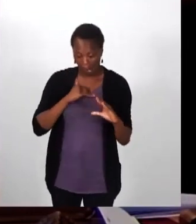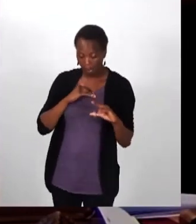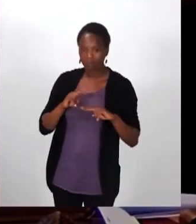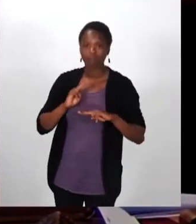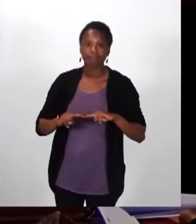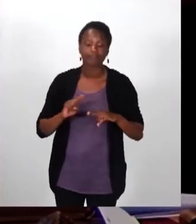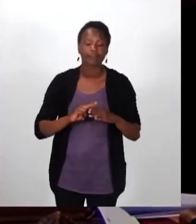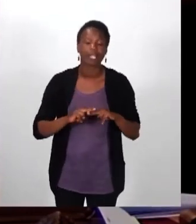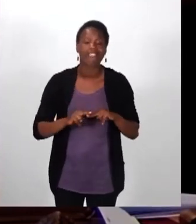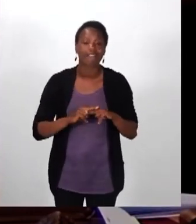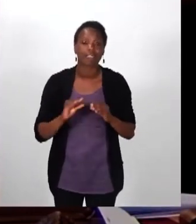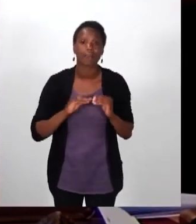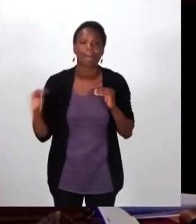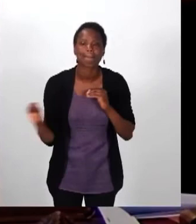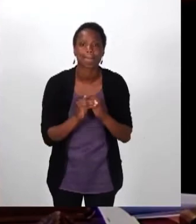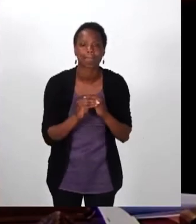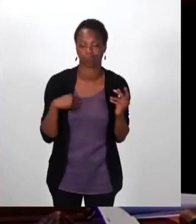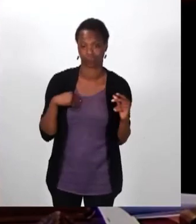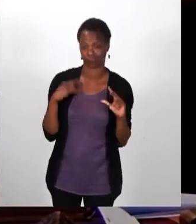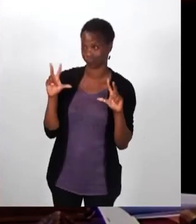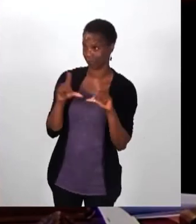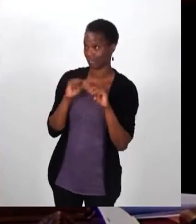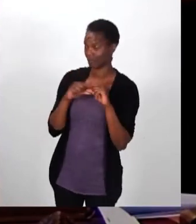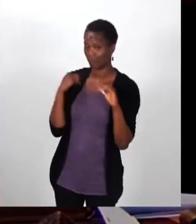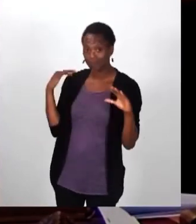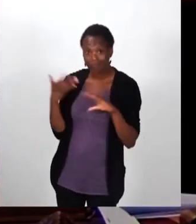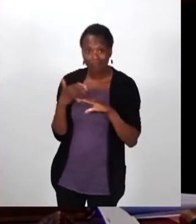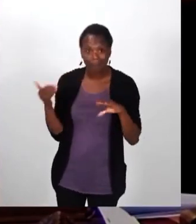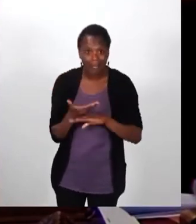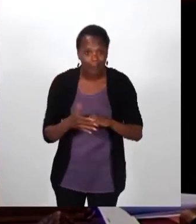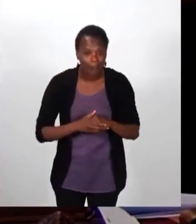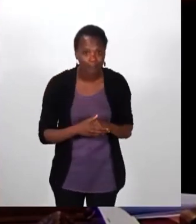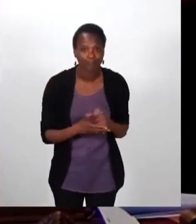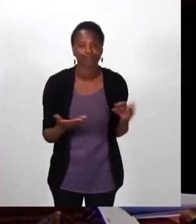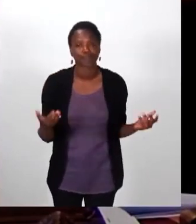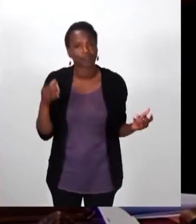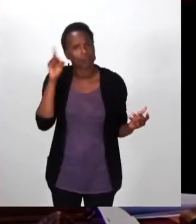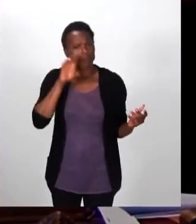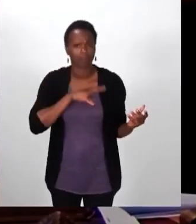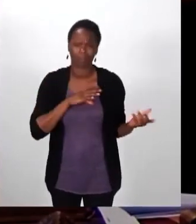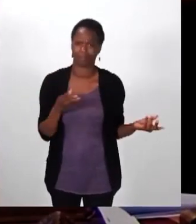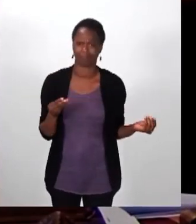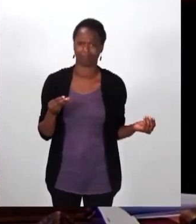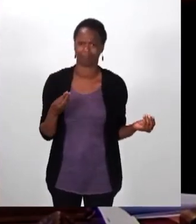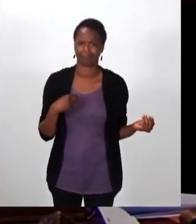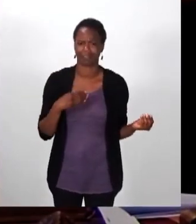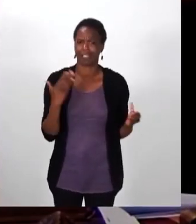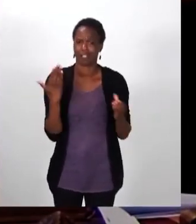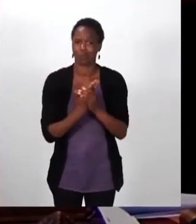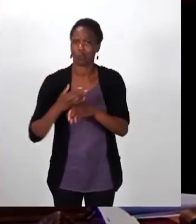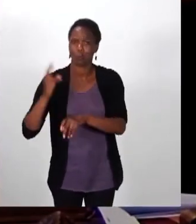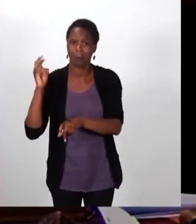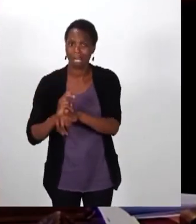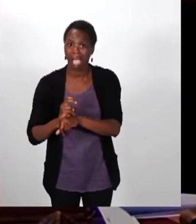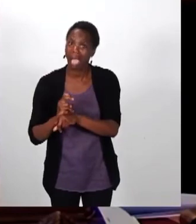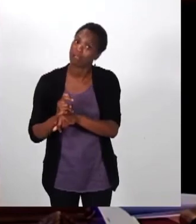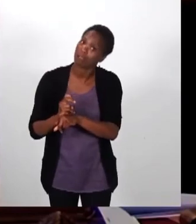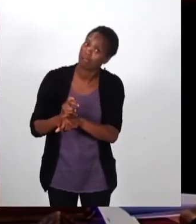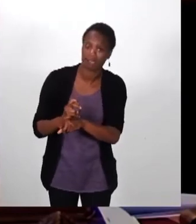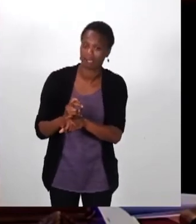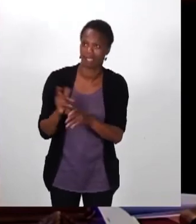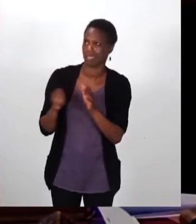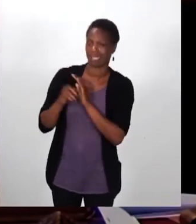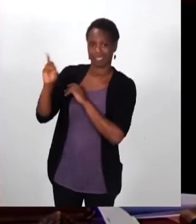je voudrais qu'on m'explique ce qui se passe. Premièrement. Parce que, très honnêtement, c'est pas votre intérêt de retenir de la documentation quand la CADA l'a exprimée comme ça.